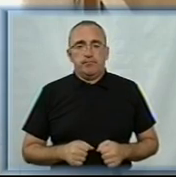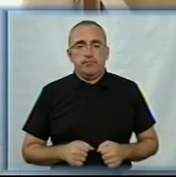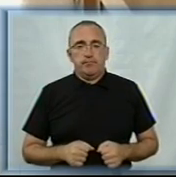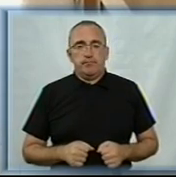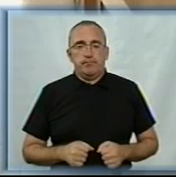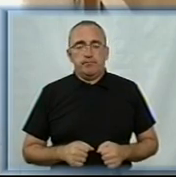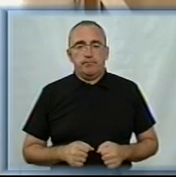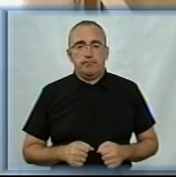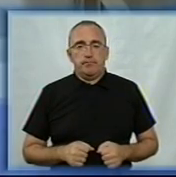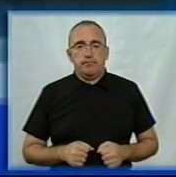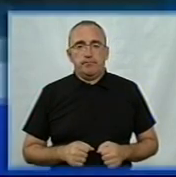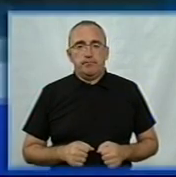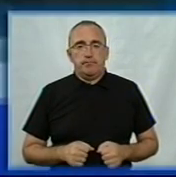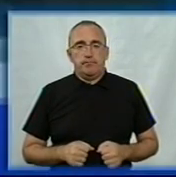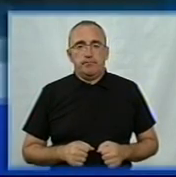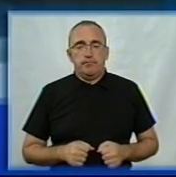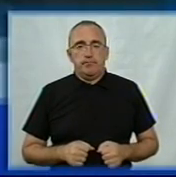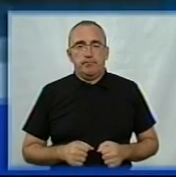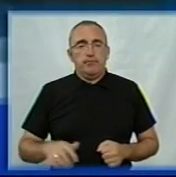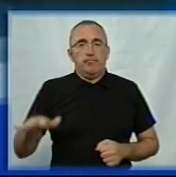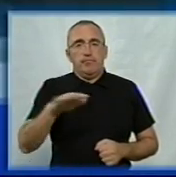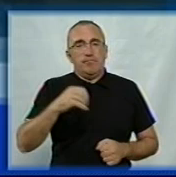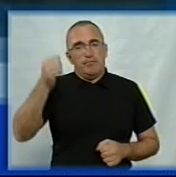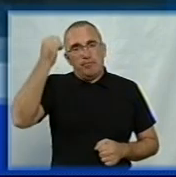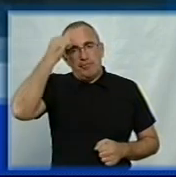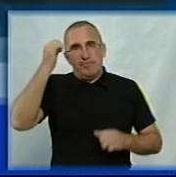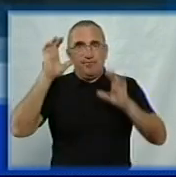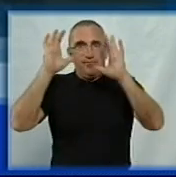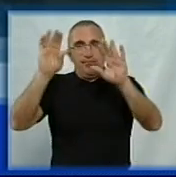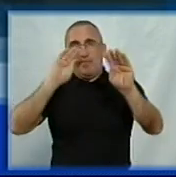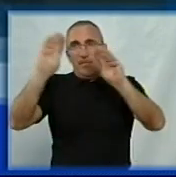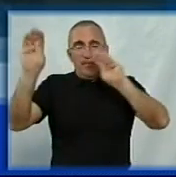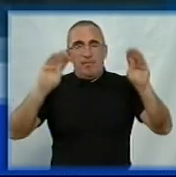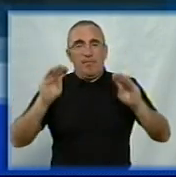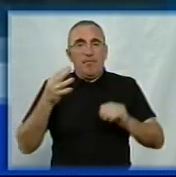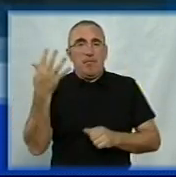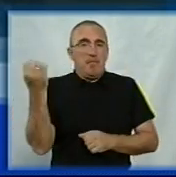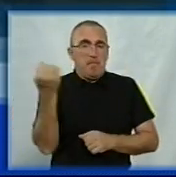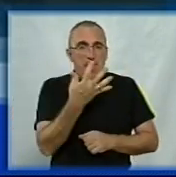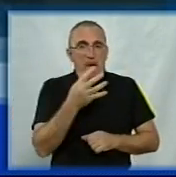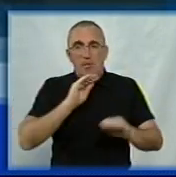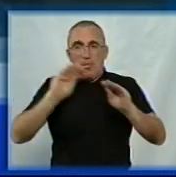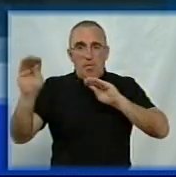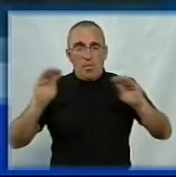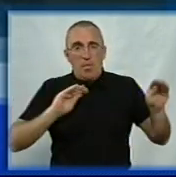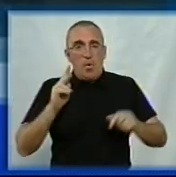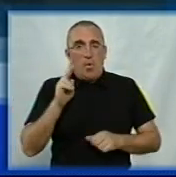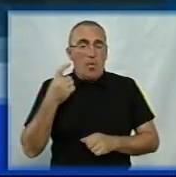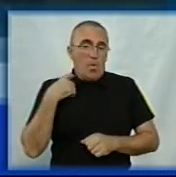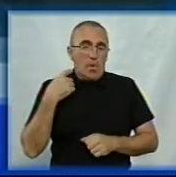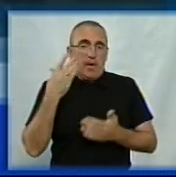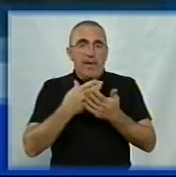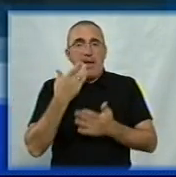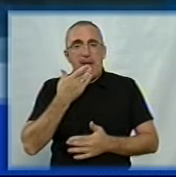Суспільному, Кропивницький. Площа, пам'ятник, стела, написи, що найменше п'ять об'єктів у Кропивницькому, на яких є